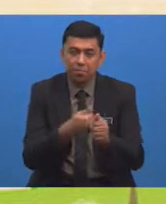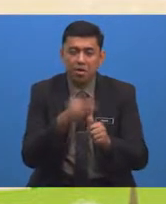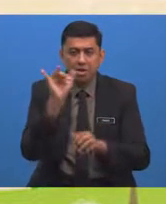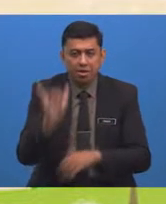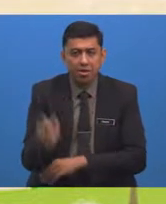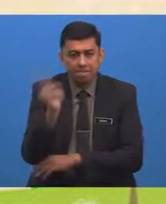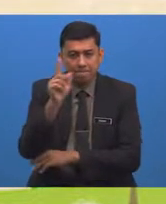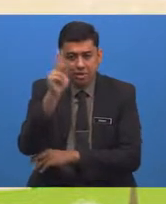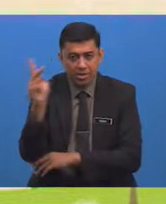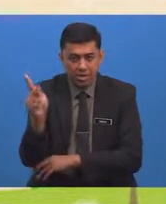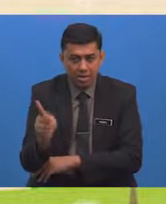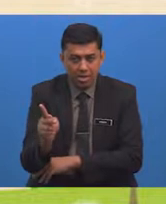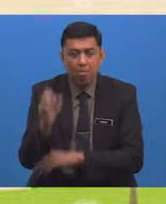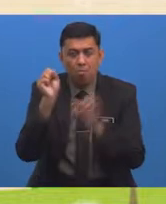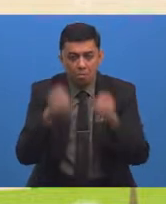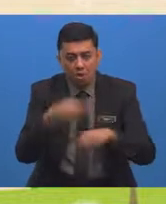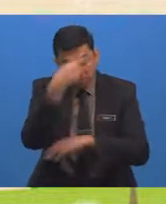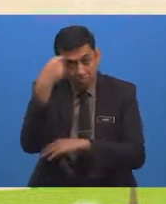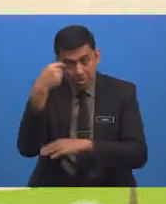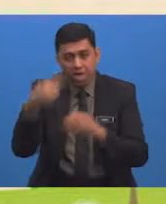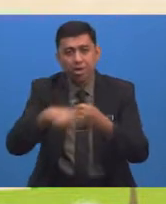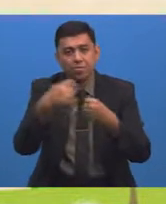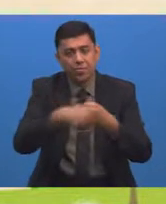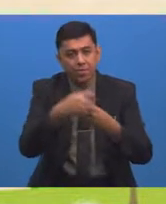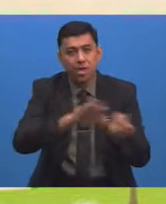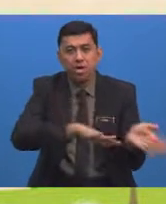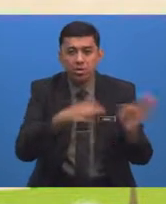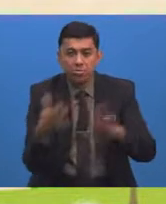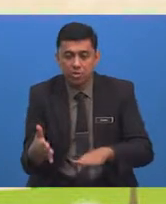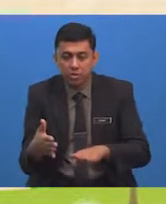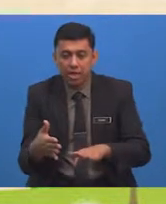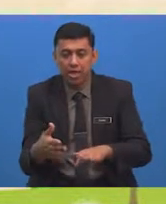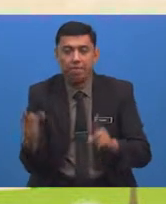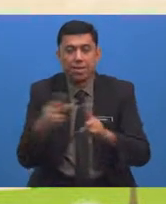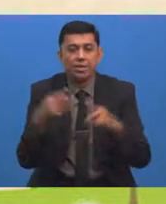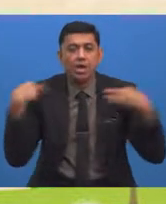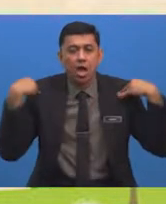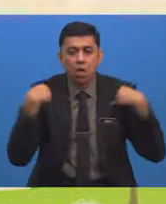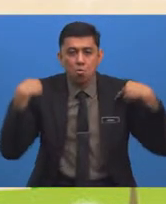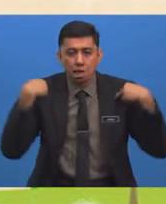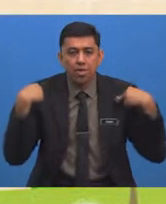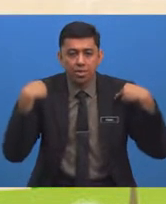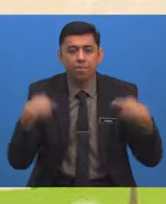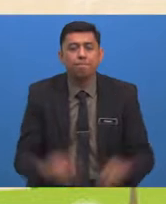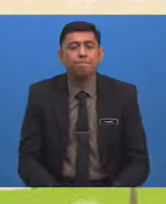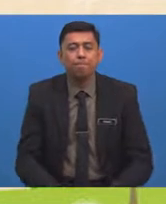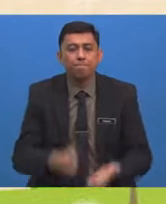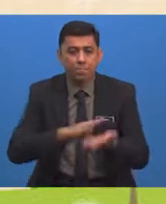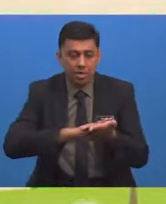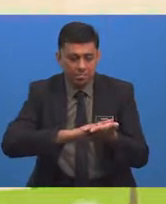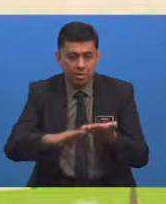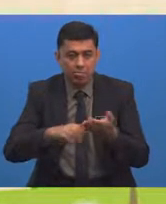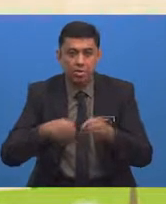Yang manakah Boleh menyebabkan Ancaman Kepupusan Haiwan A